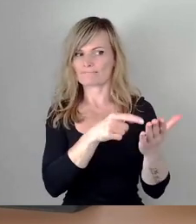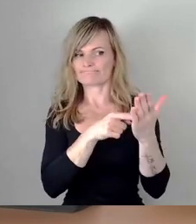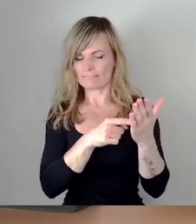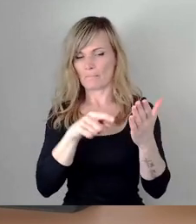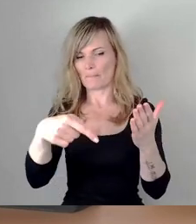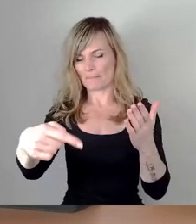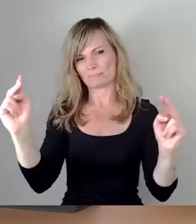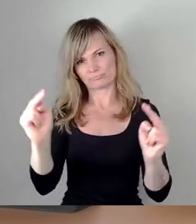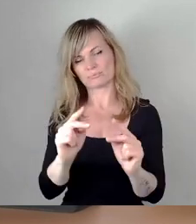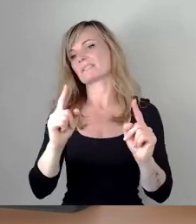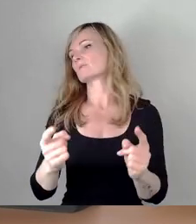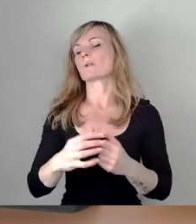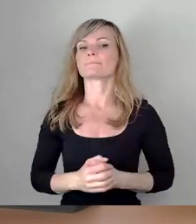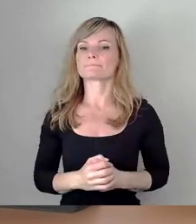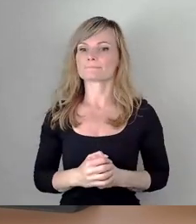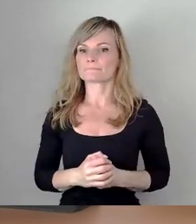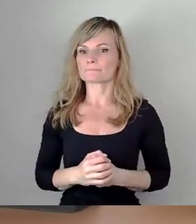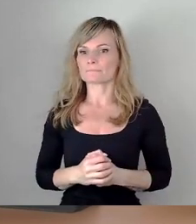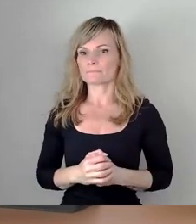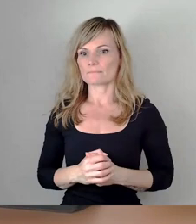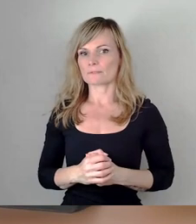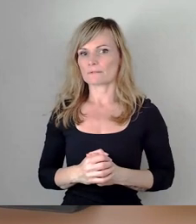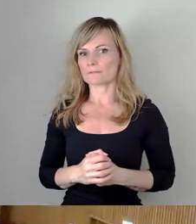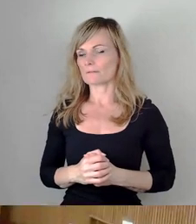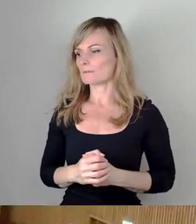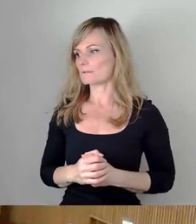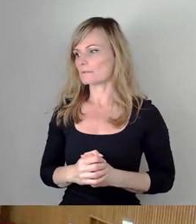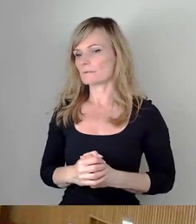haben, sollte das dann auch bei Ihnen ankommen. Dankeschön.